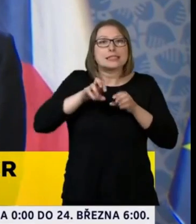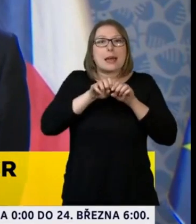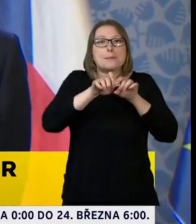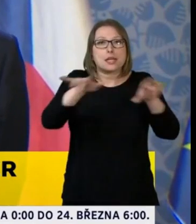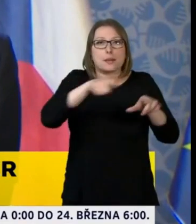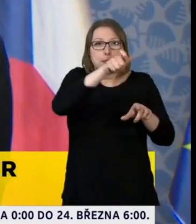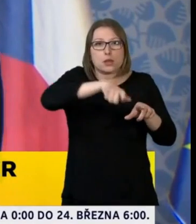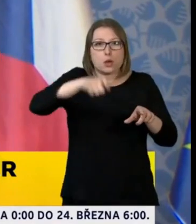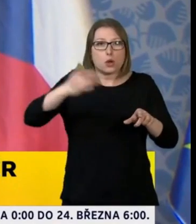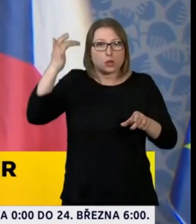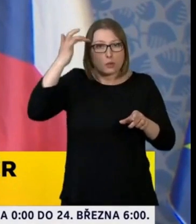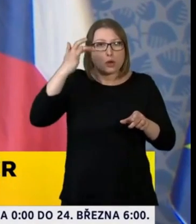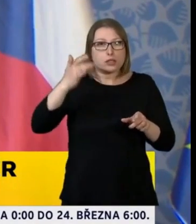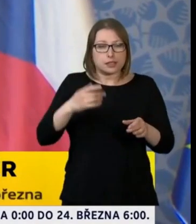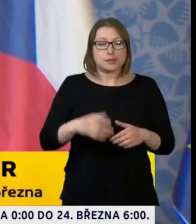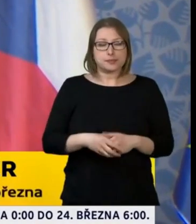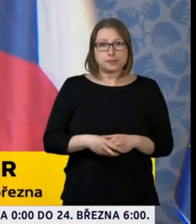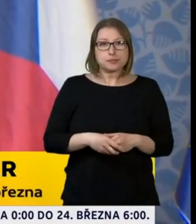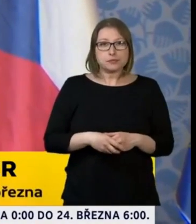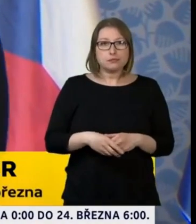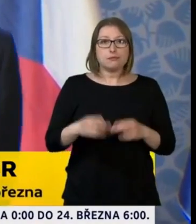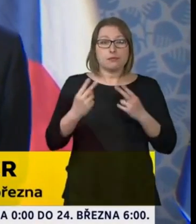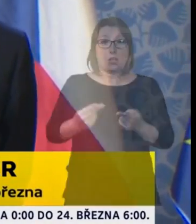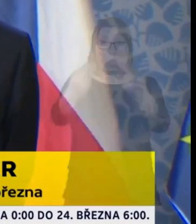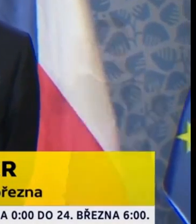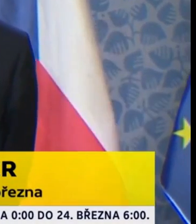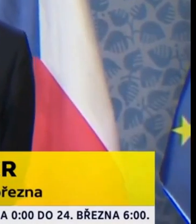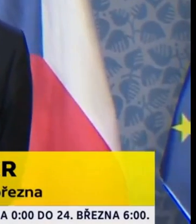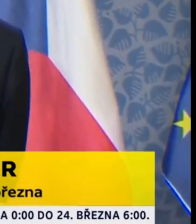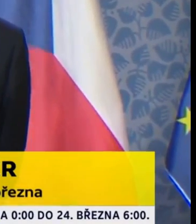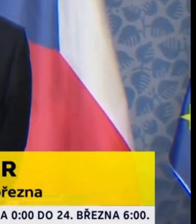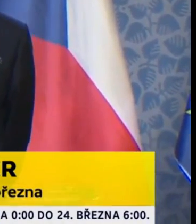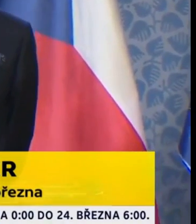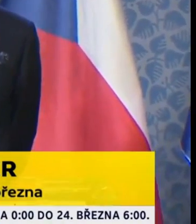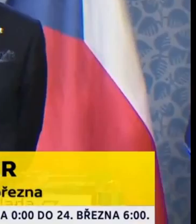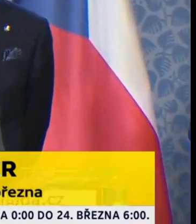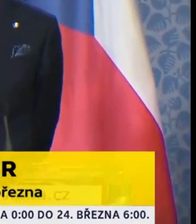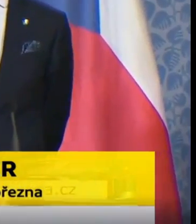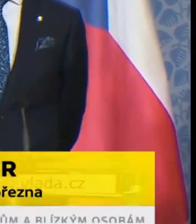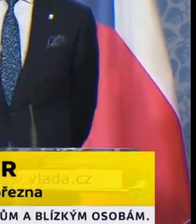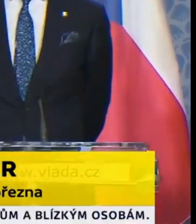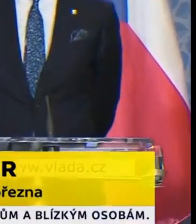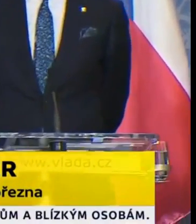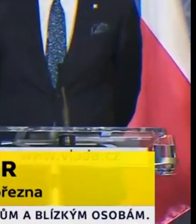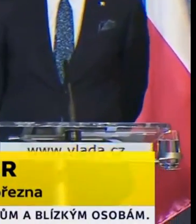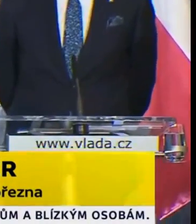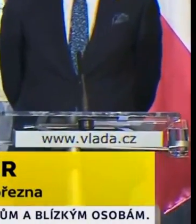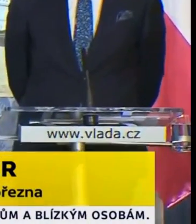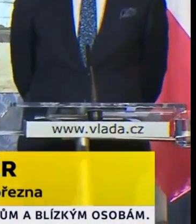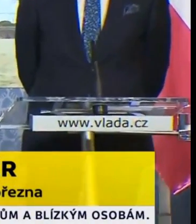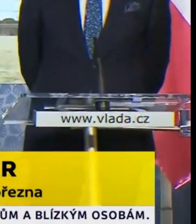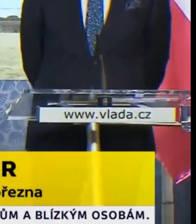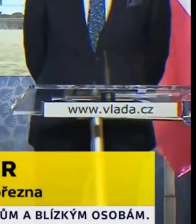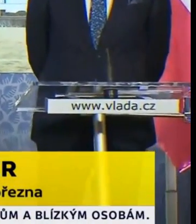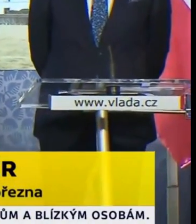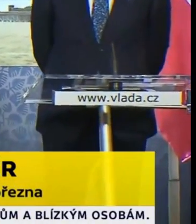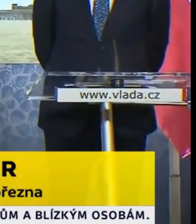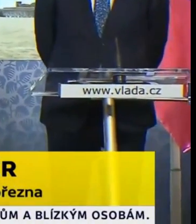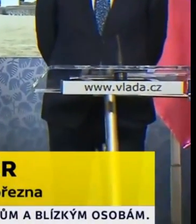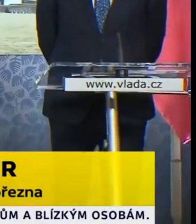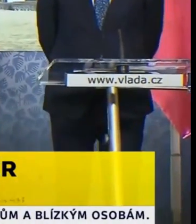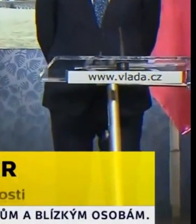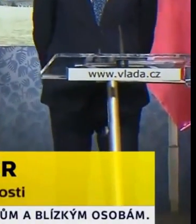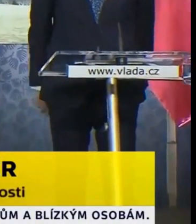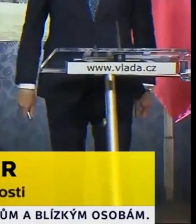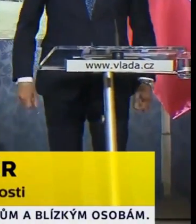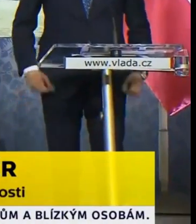...psala na místě. Děkuji. Tak další dotazy od pana Patrného. Tak já teď položím dotaz, který poda v podstatě